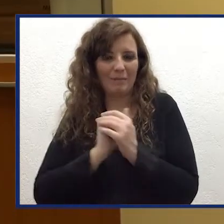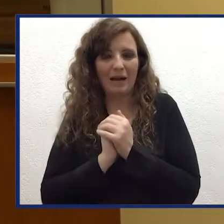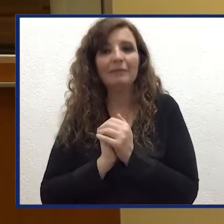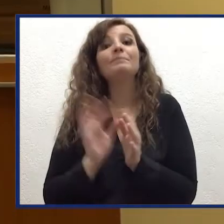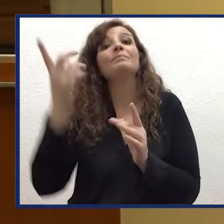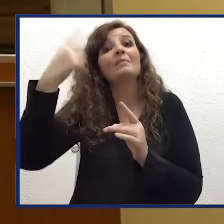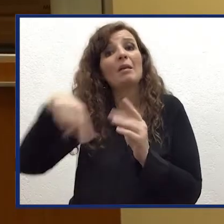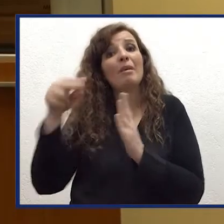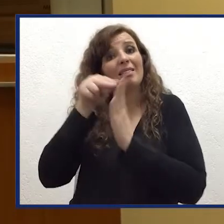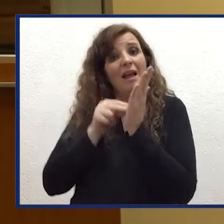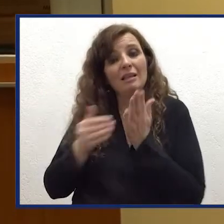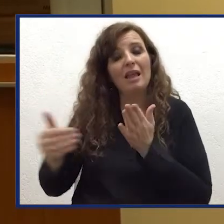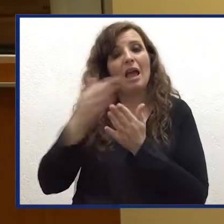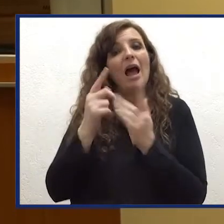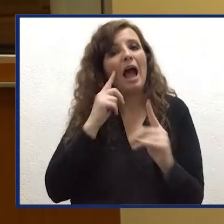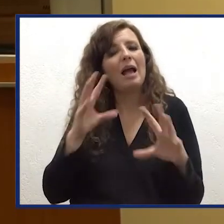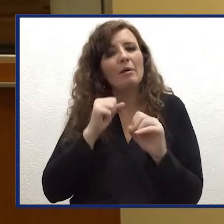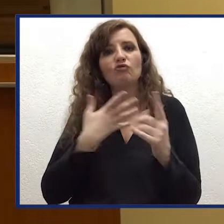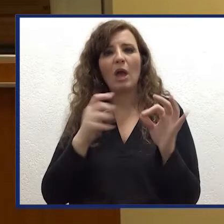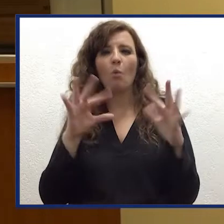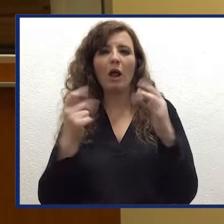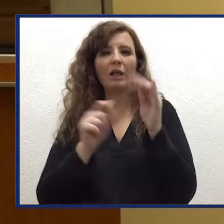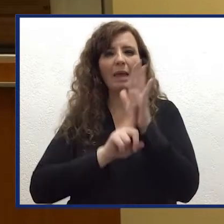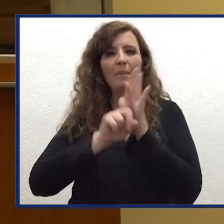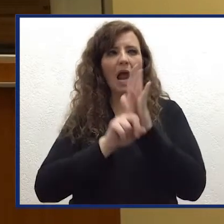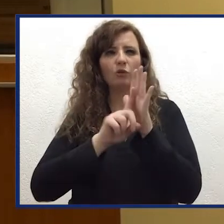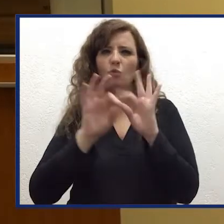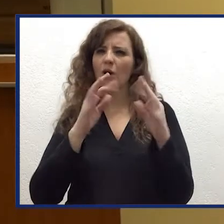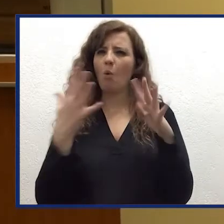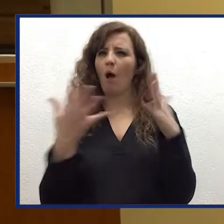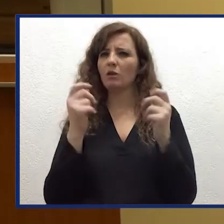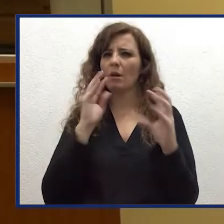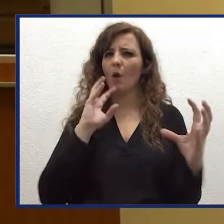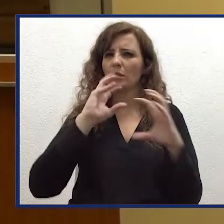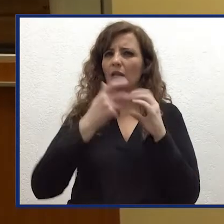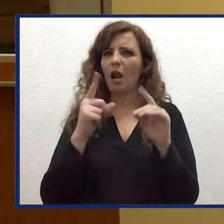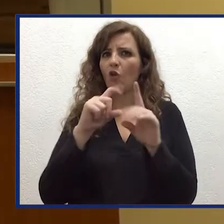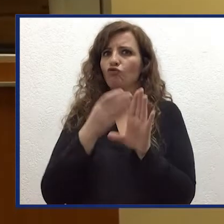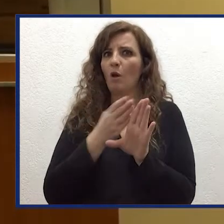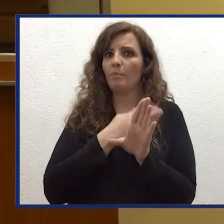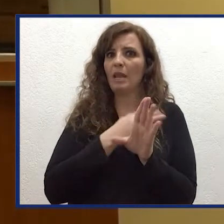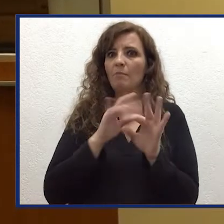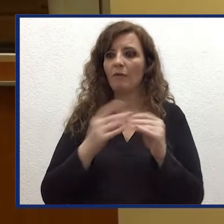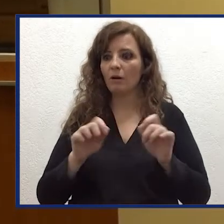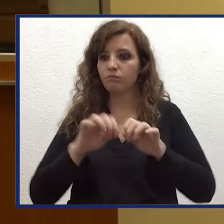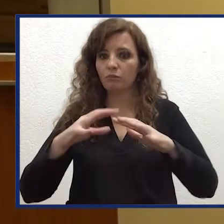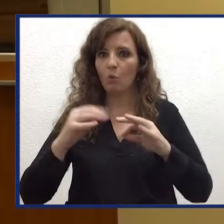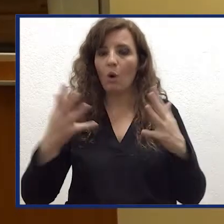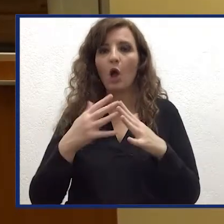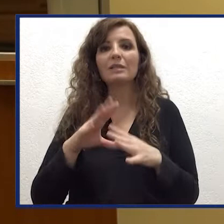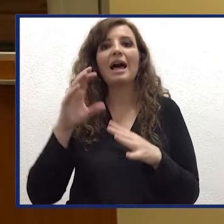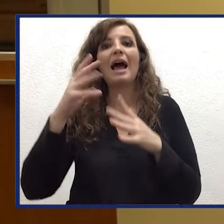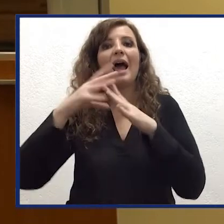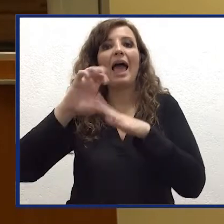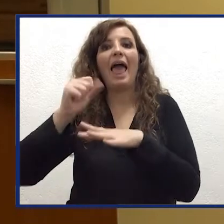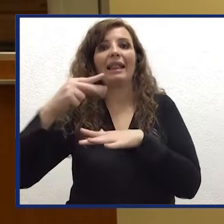hanno evidenziato l'individuazione di anomalie termiche qualche giorno prima l'apertura di nuove fessure